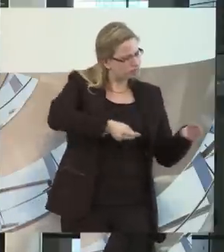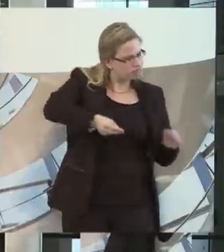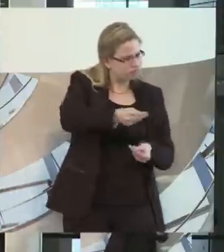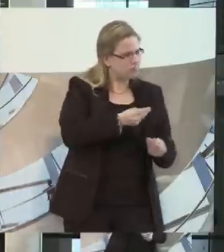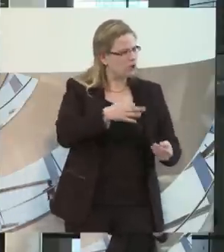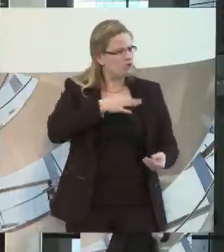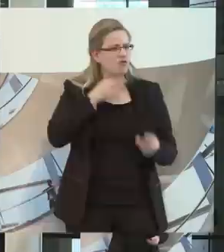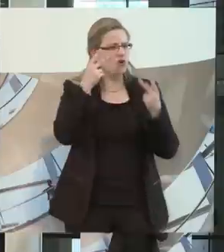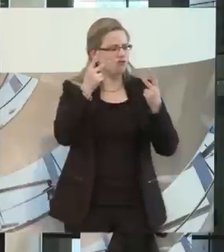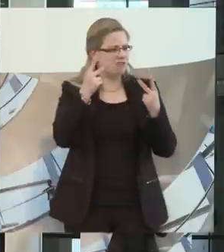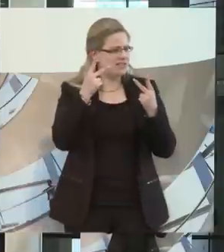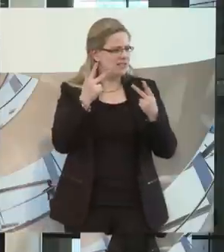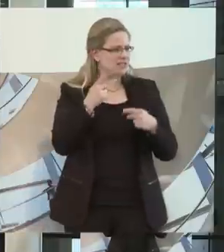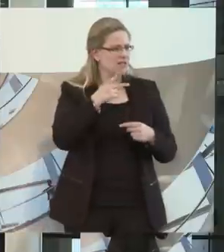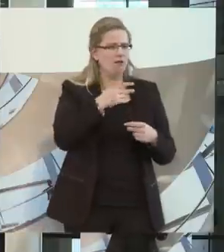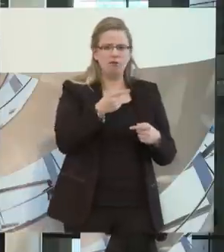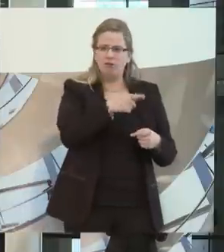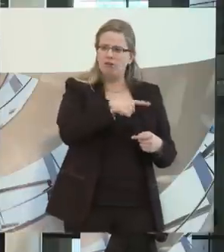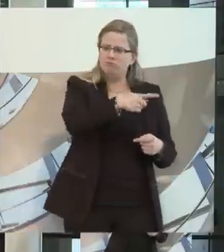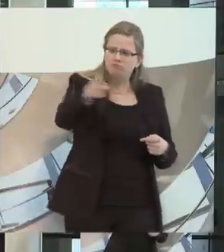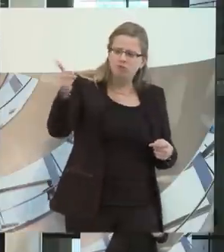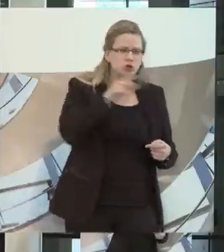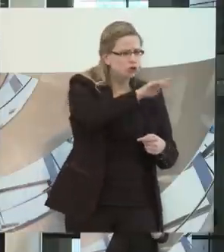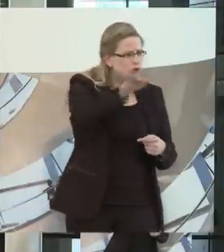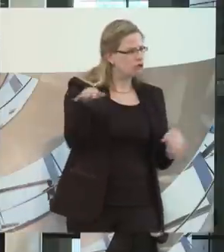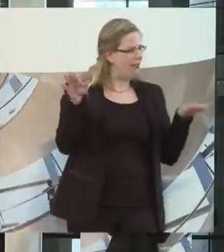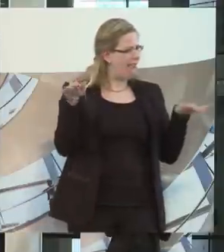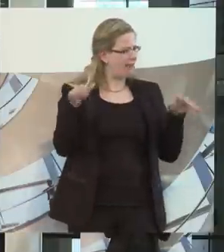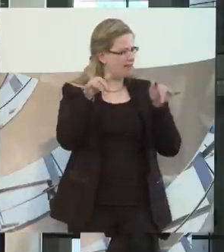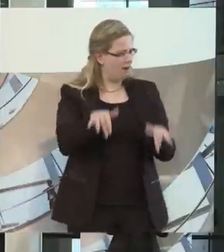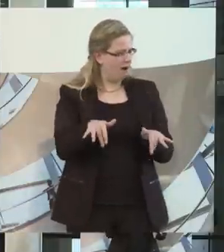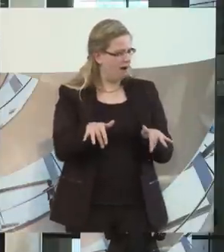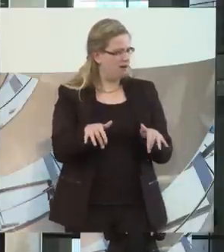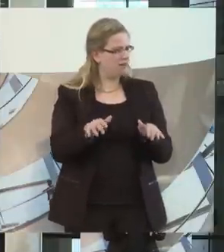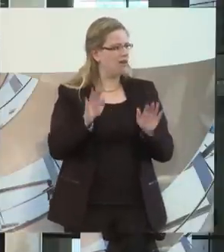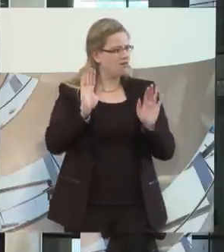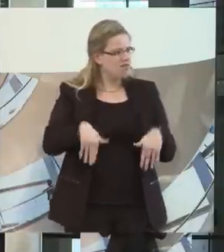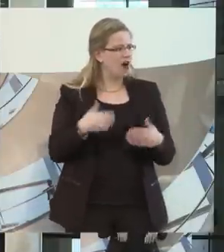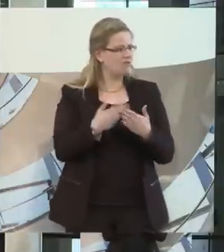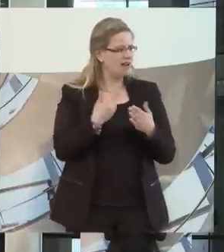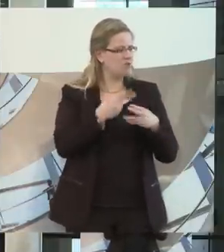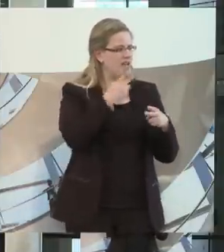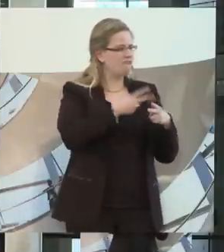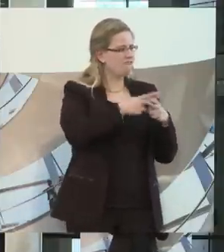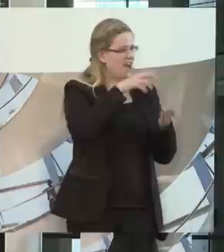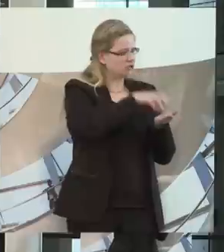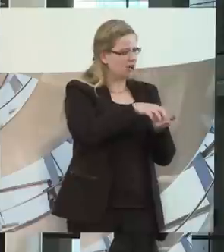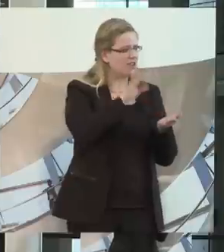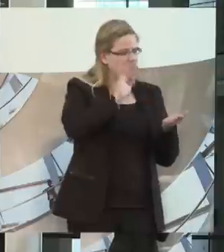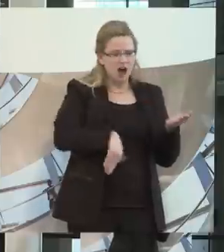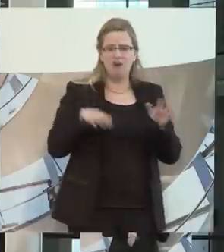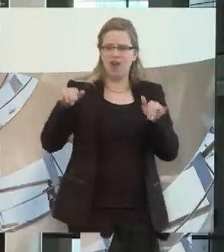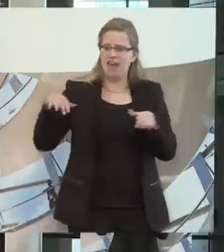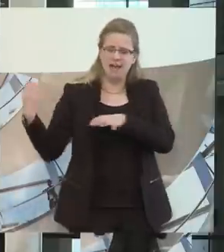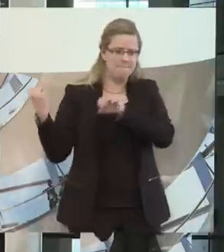Kindergärten auch, wir haben alle Enkel, mit in die Werkstätten mal nehmen, einen Werkstatttag machen. Wir haben eine